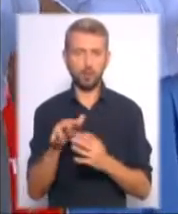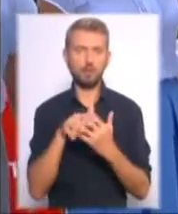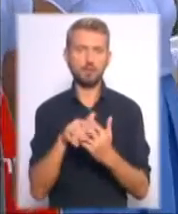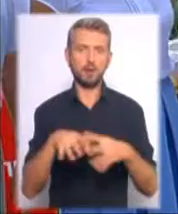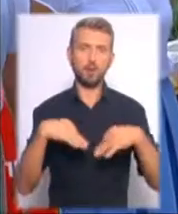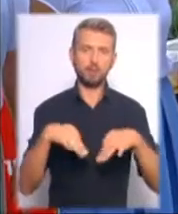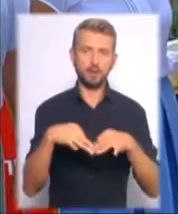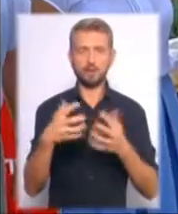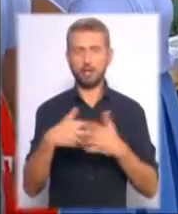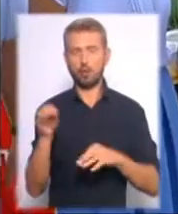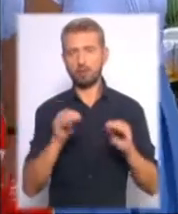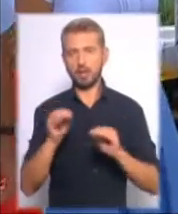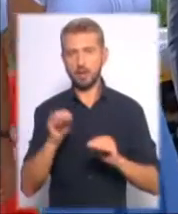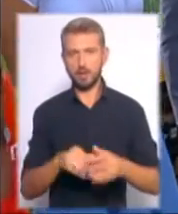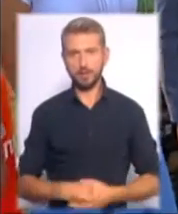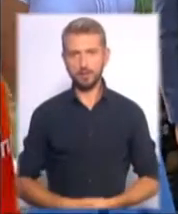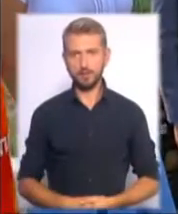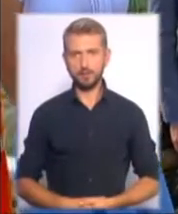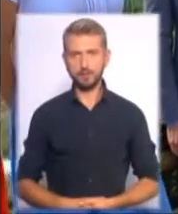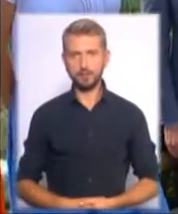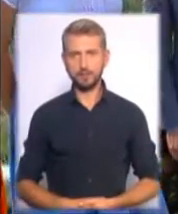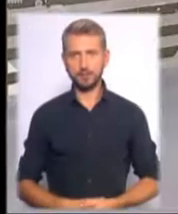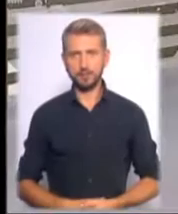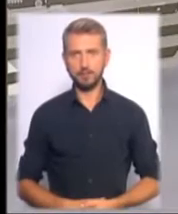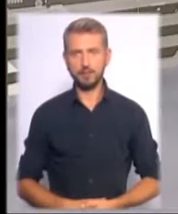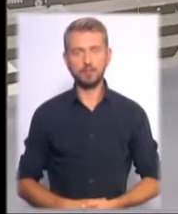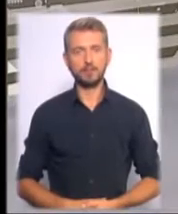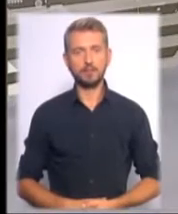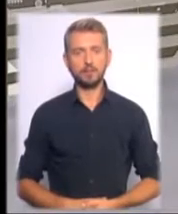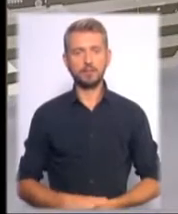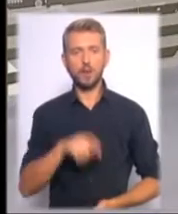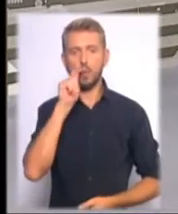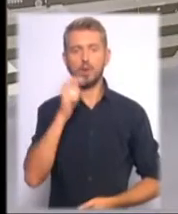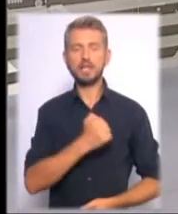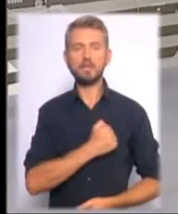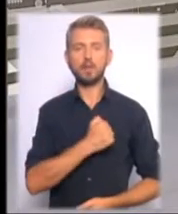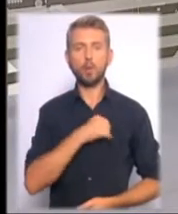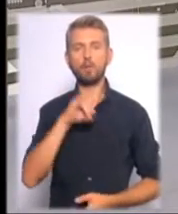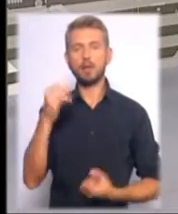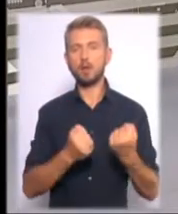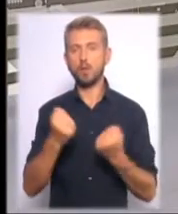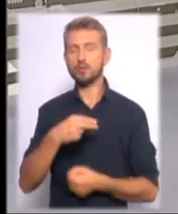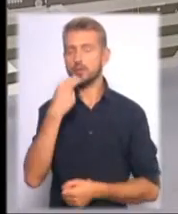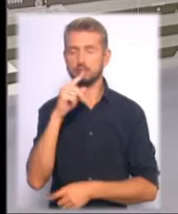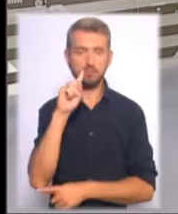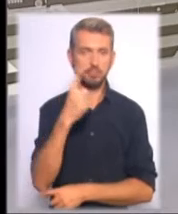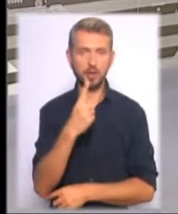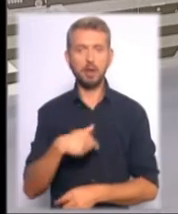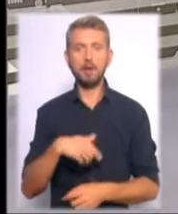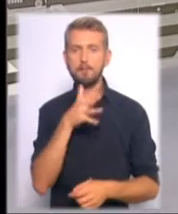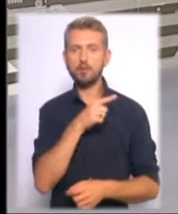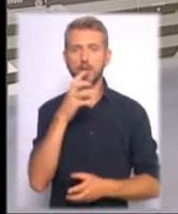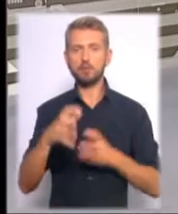обладнання. Ольга Косилович, Андрій Гехеля, Телеканал Київ. Українські військові льотчики – кращі у світі. Під час